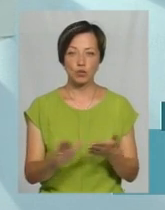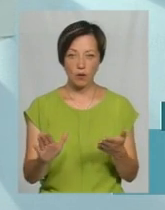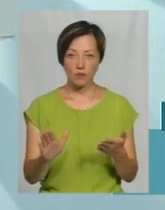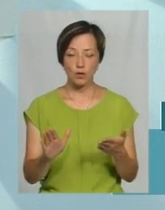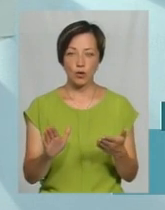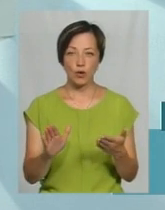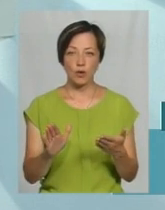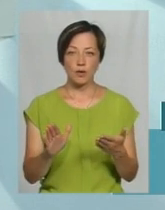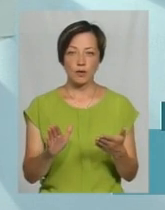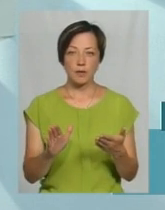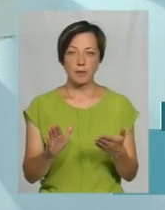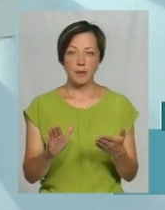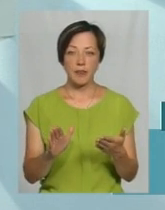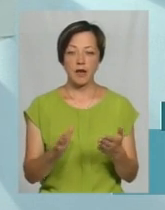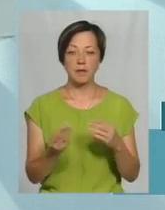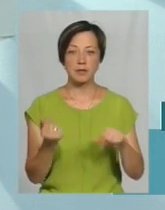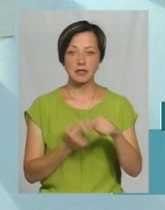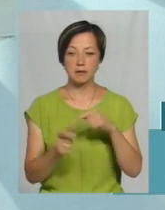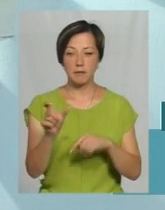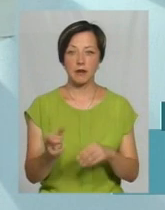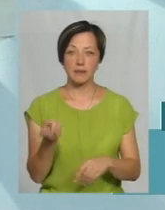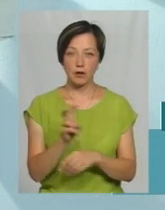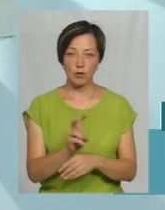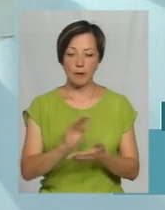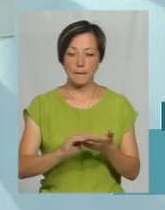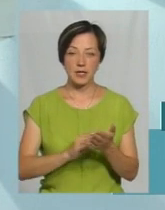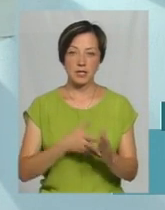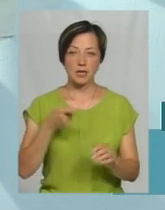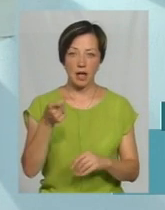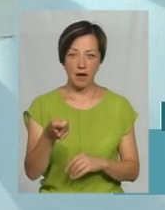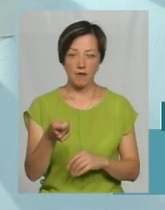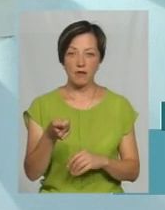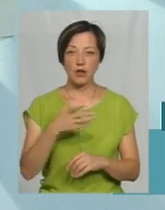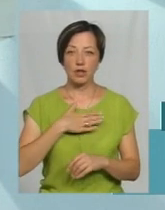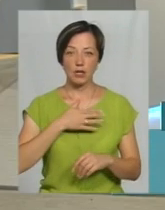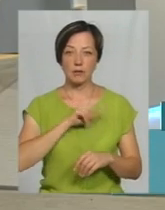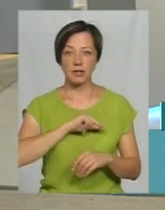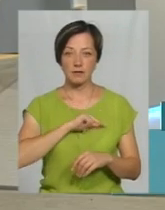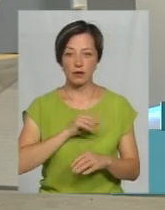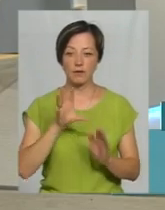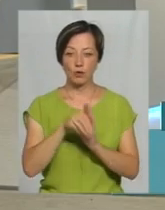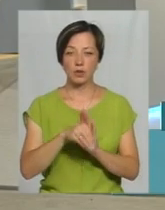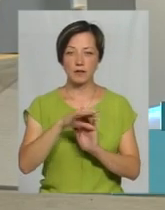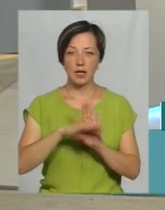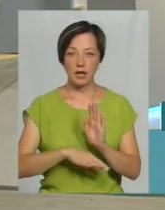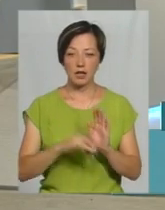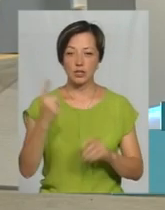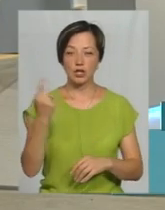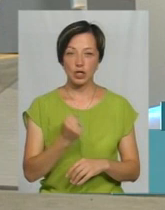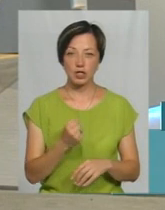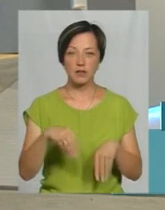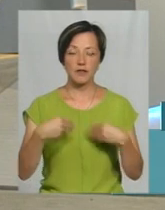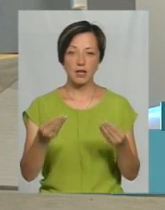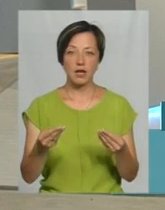буквально підприємець приходить, пише заяву встановленого зразка, наші працівники його вносять в реєстр, і за тиждень ми